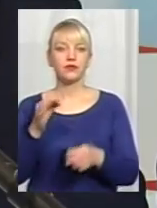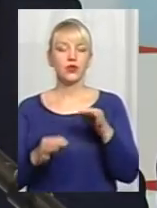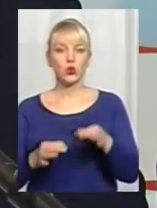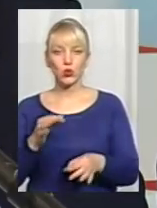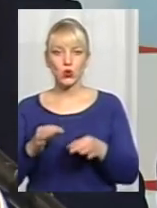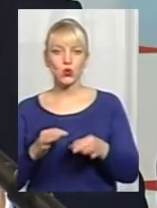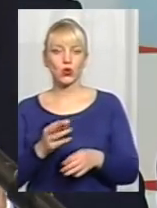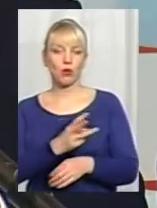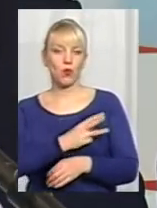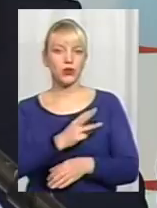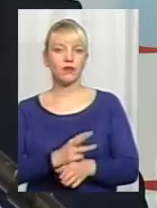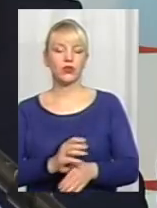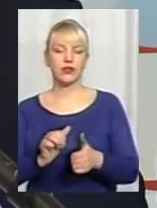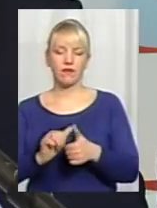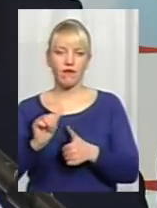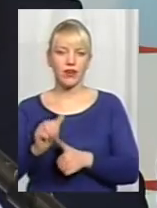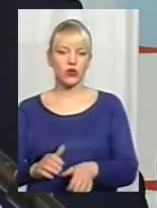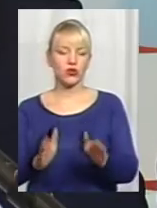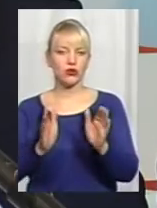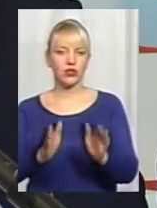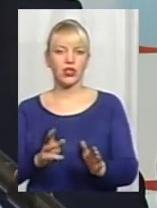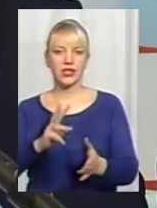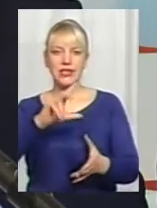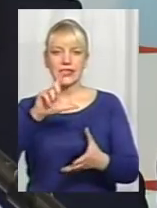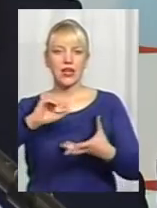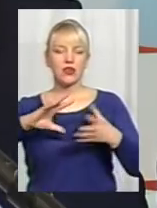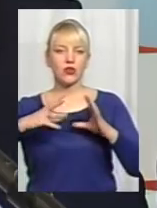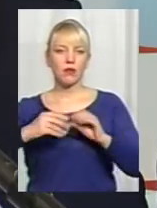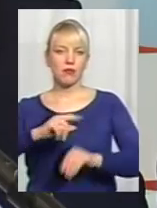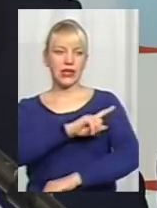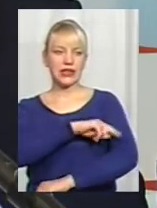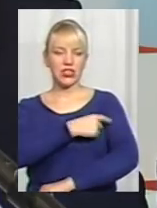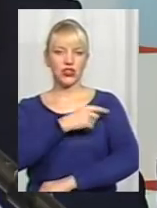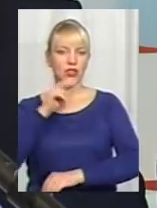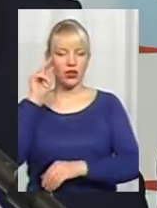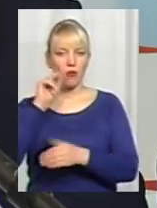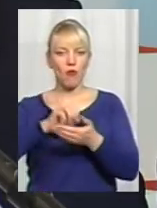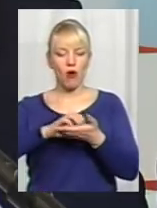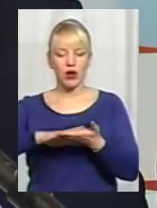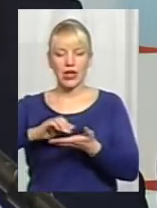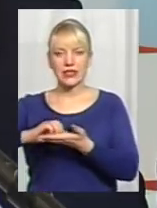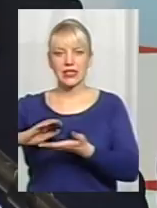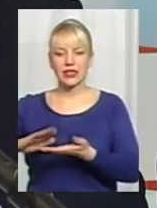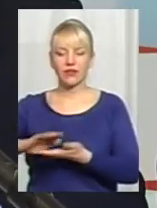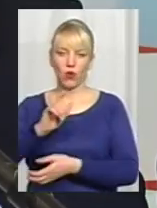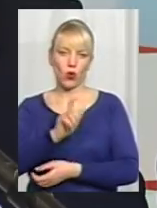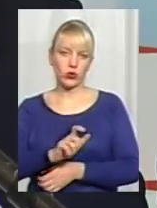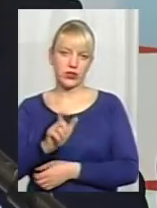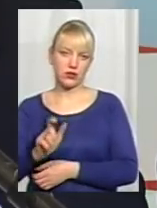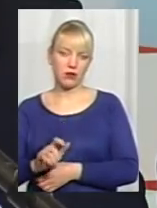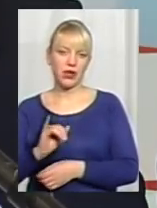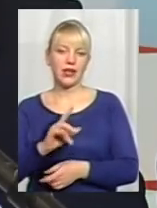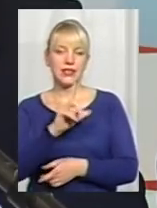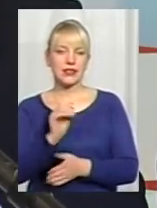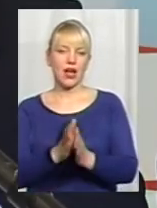виключно тільки за результатами медичних показників, вказаних осіб, ну, відповідно, за